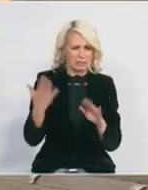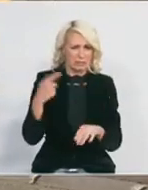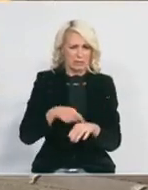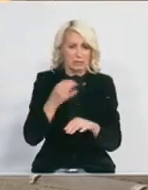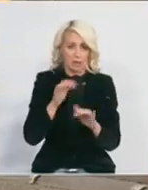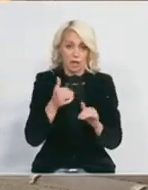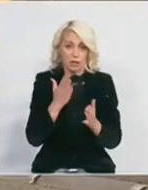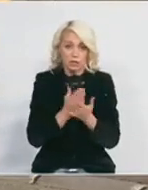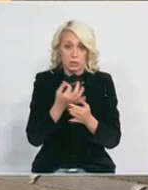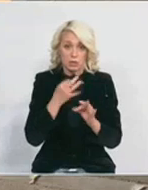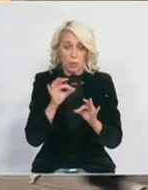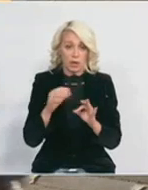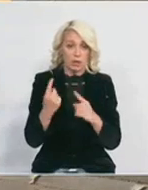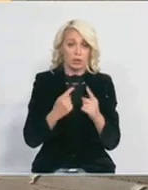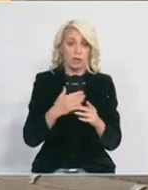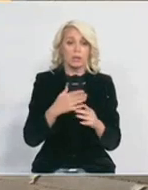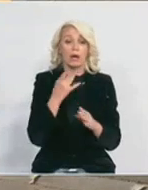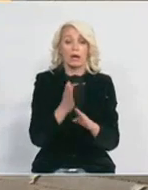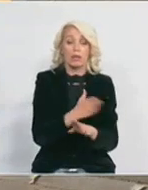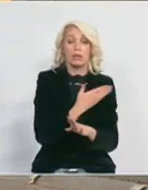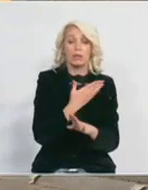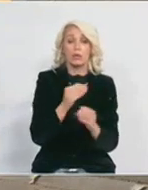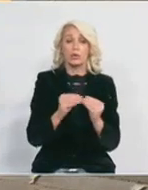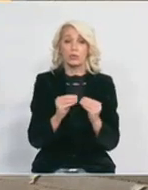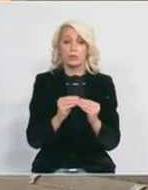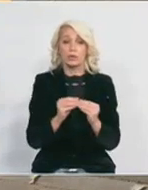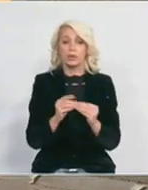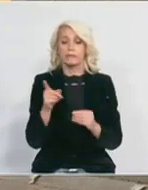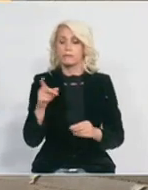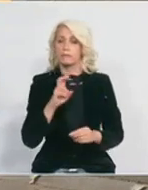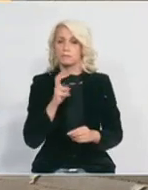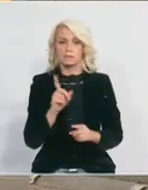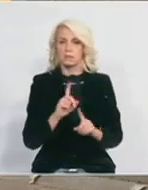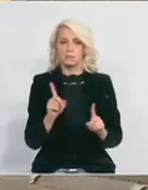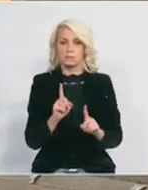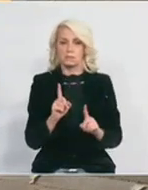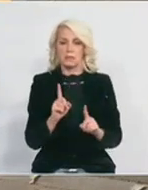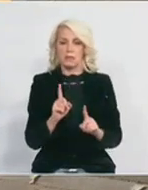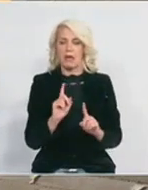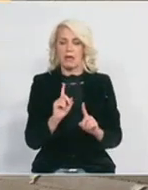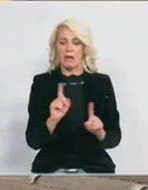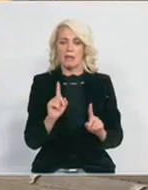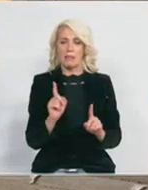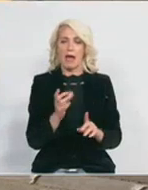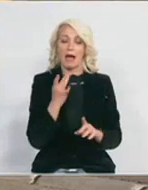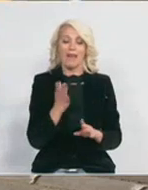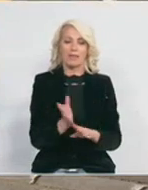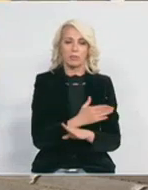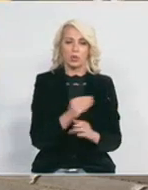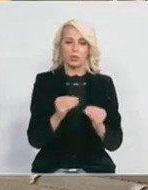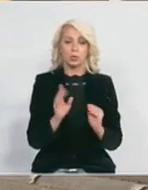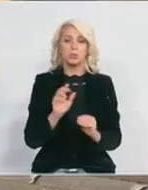očekivati poboljšanje stanja posle praznika? Ne posle praznika. Ja očekujem već jutra i veče da imate